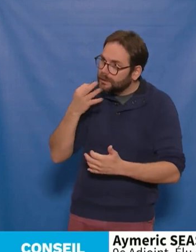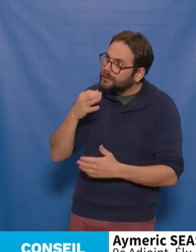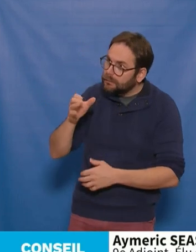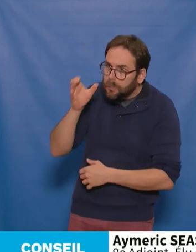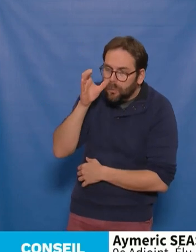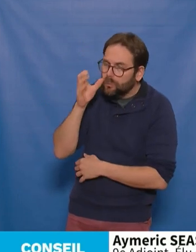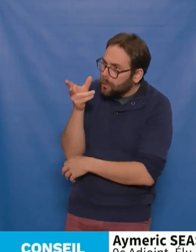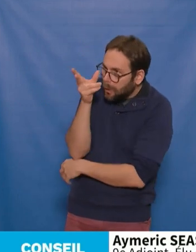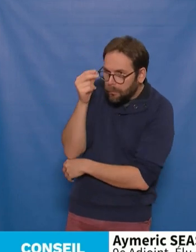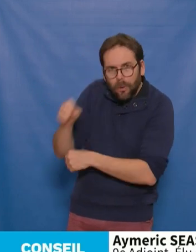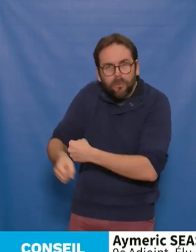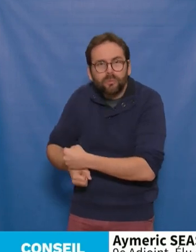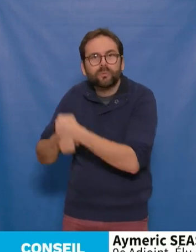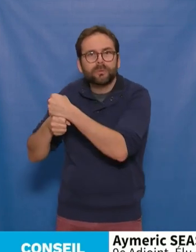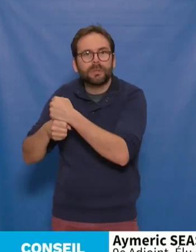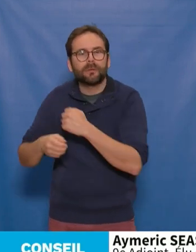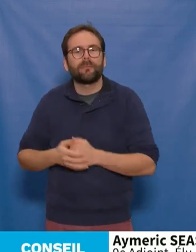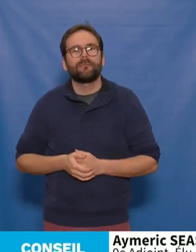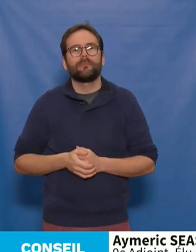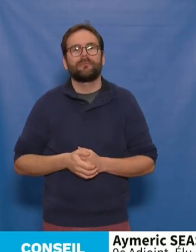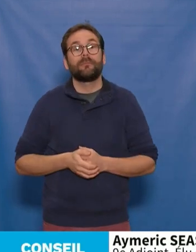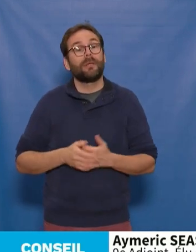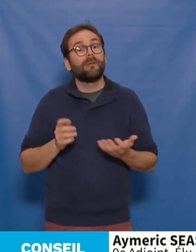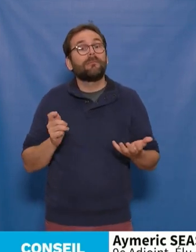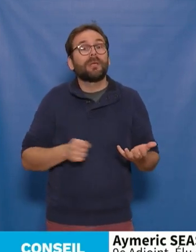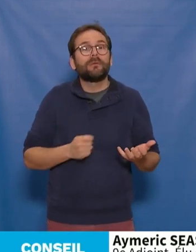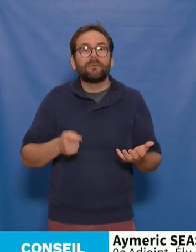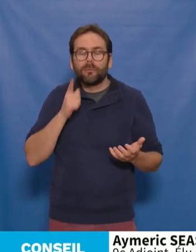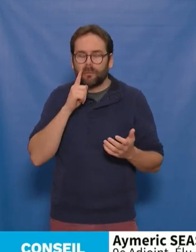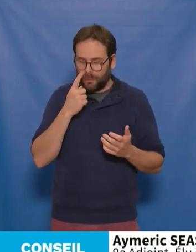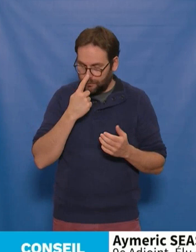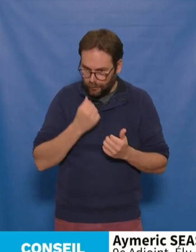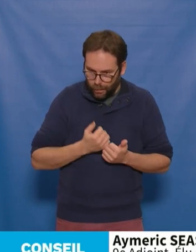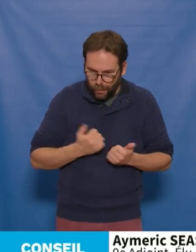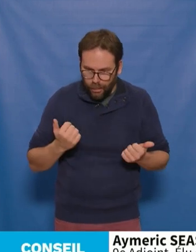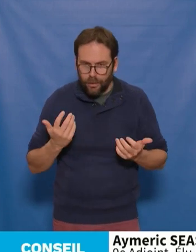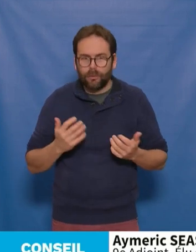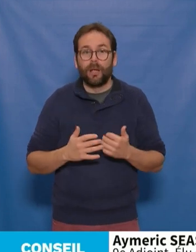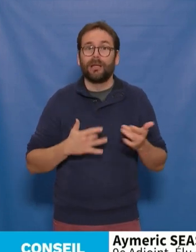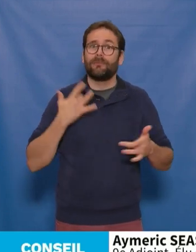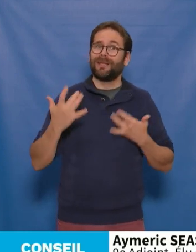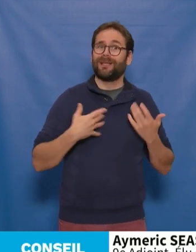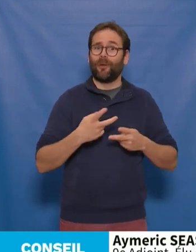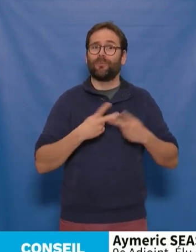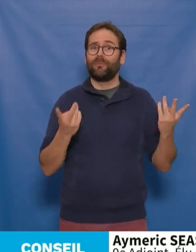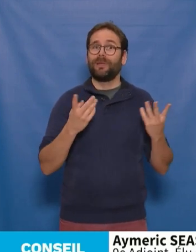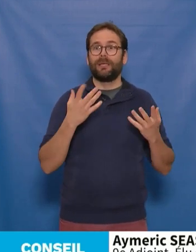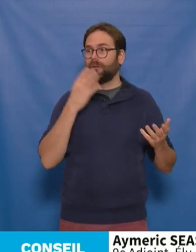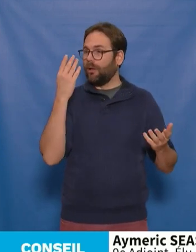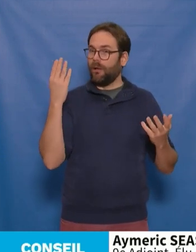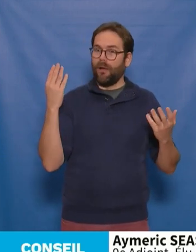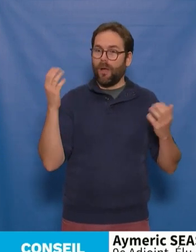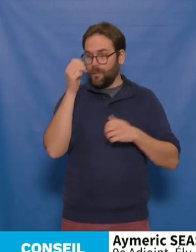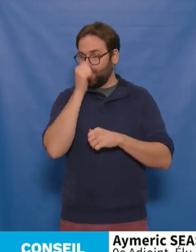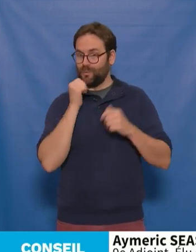comprenons, que nous les soutenons. Et pour cause, quel paradoxe ! Les spectateurs, le public reviennent massivement dans nos